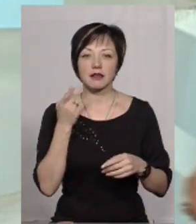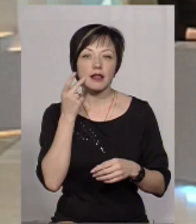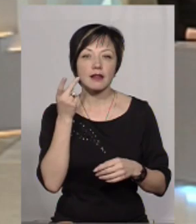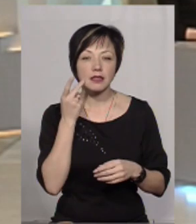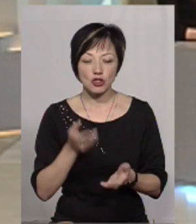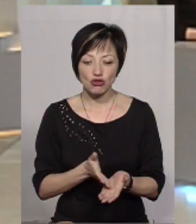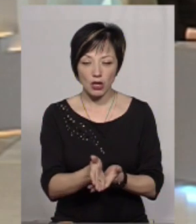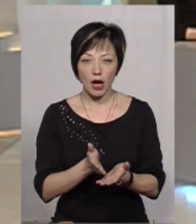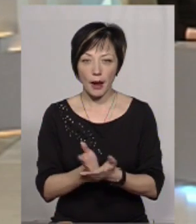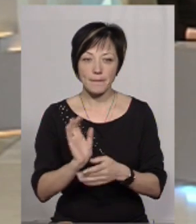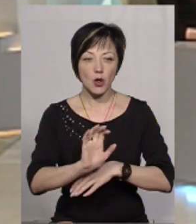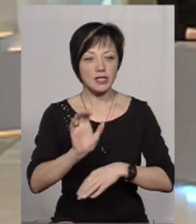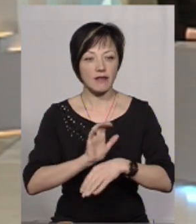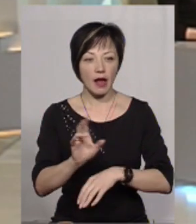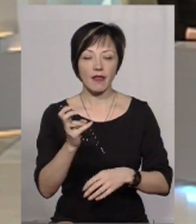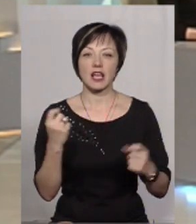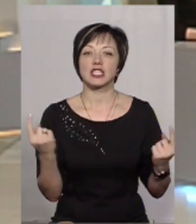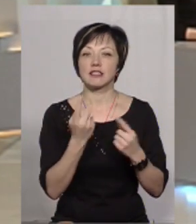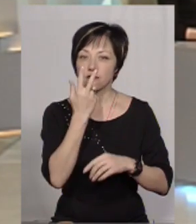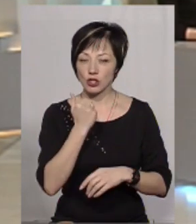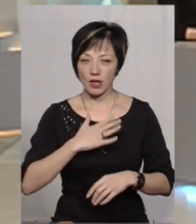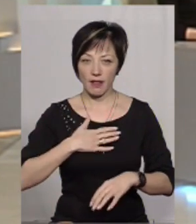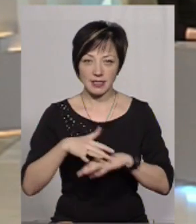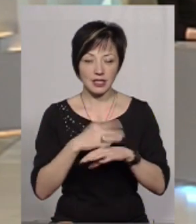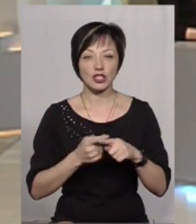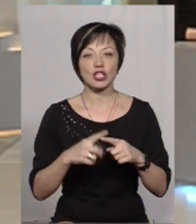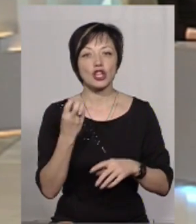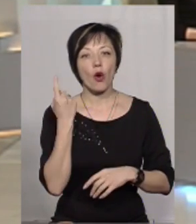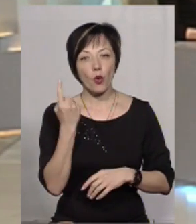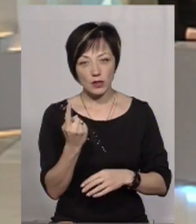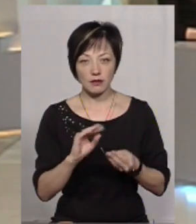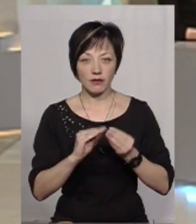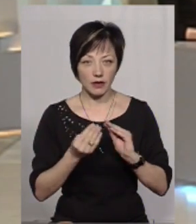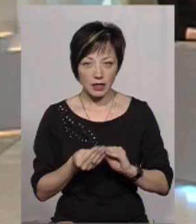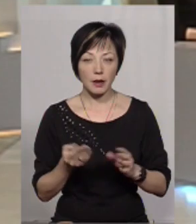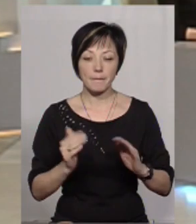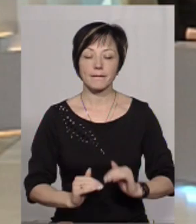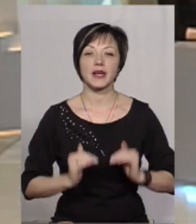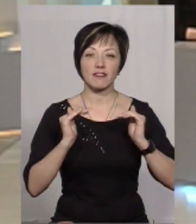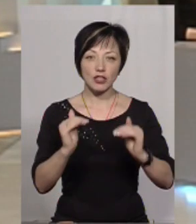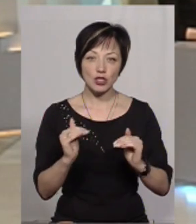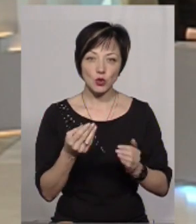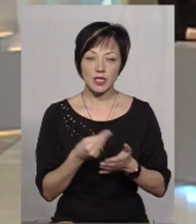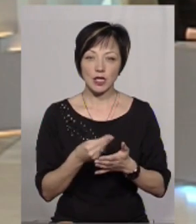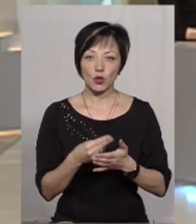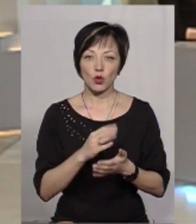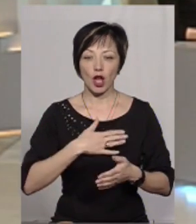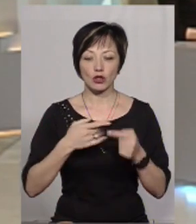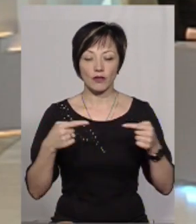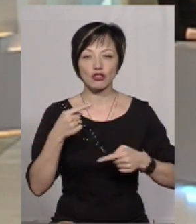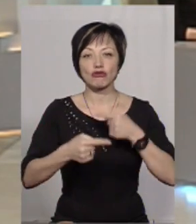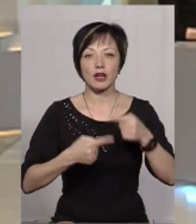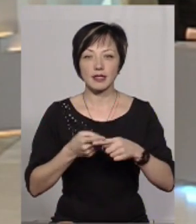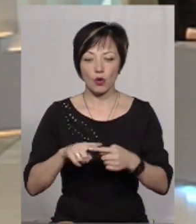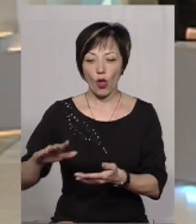шляхи поставляти на звичні для нас ринки. І це ще один виклик, який підвищує, скажімо, ціну нашого товару через